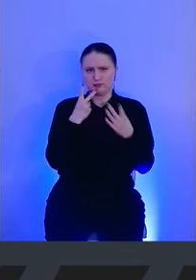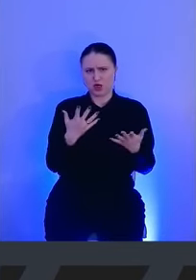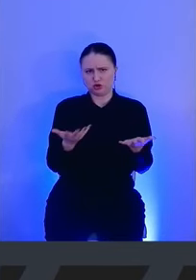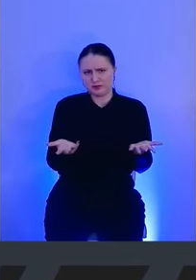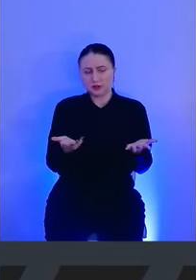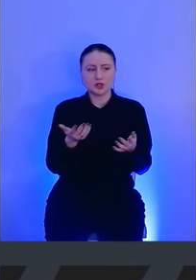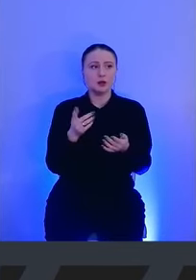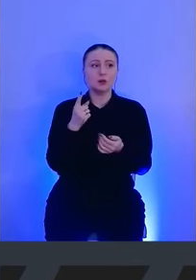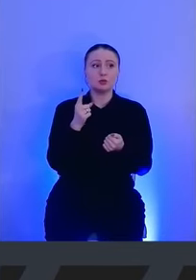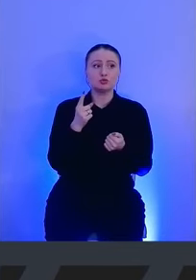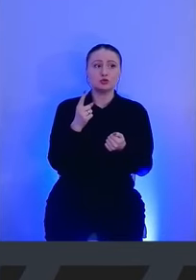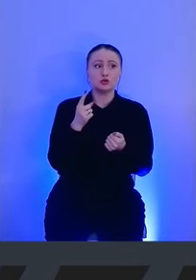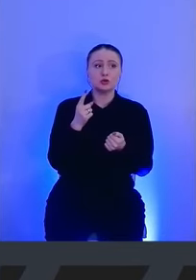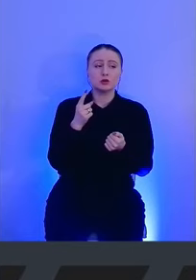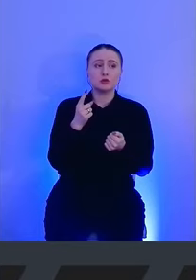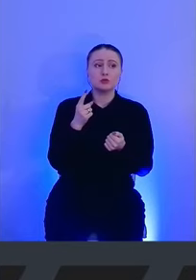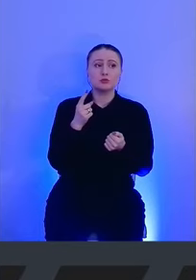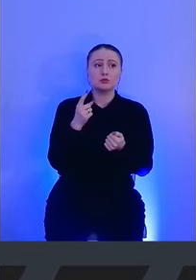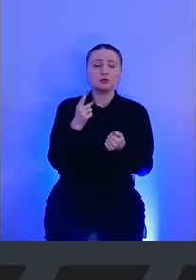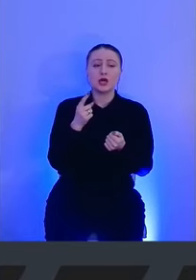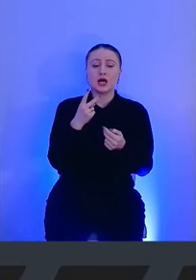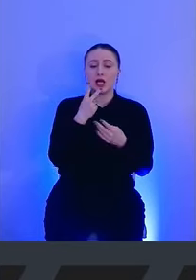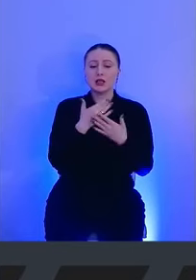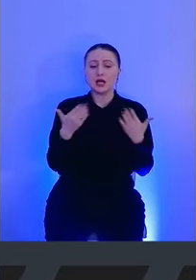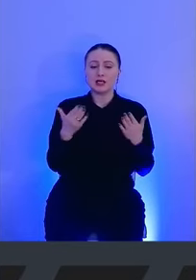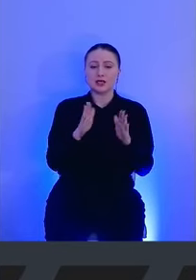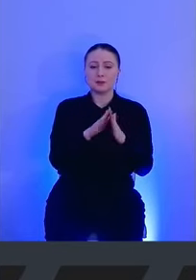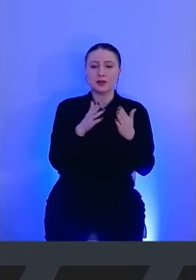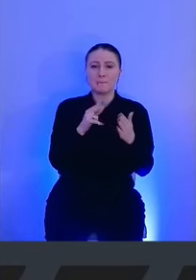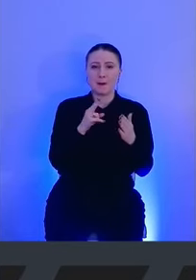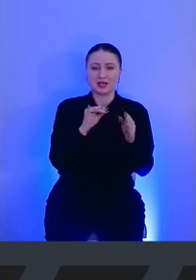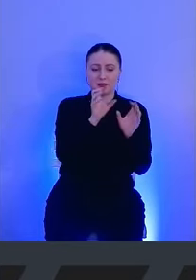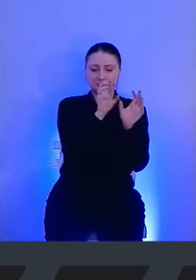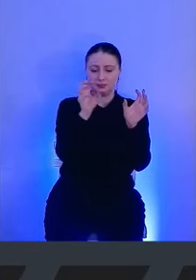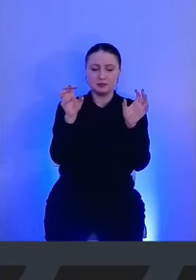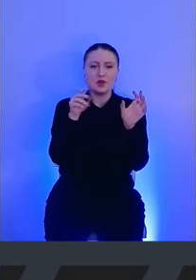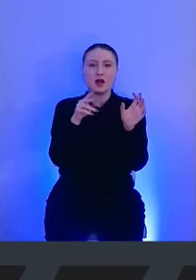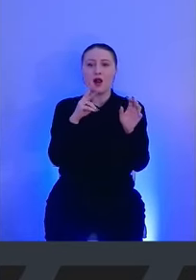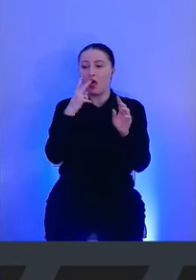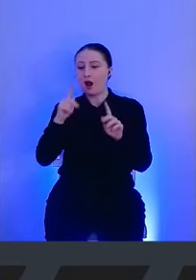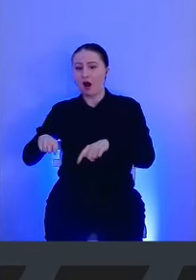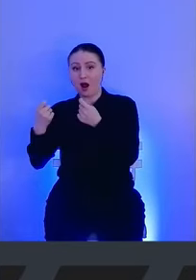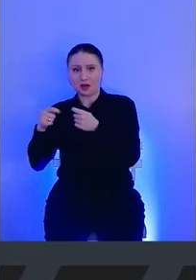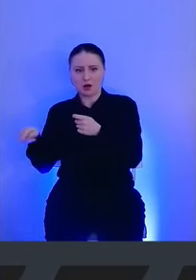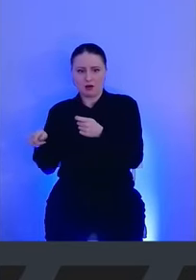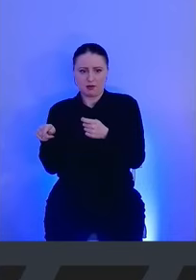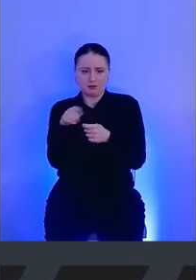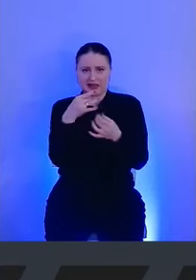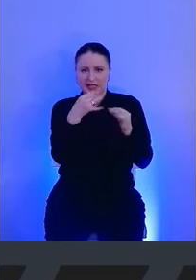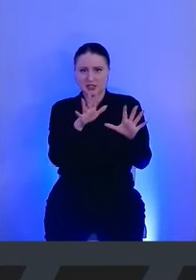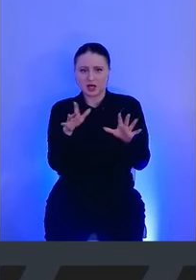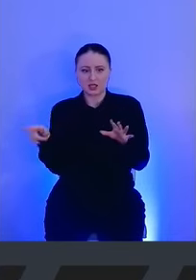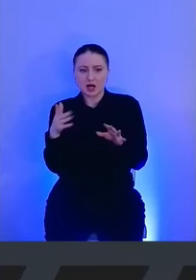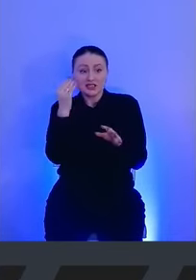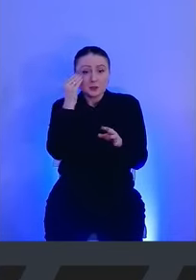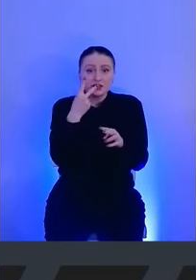некоторые папки, они будут не очень интересны для хакера, и просто их нет смысла смотреть. Плюс